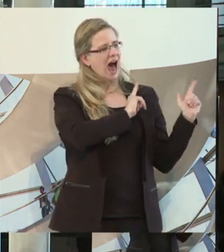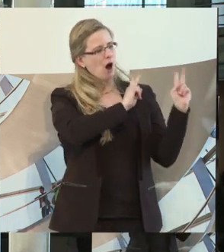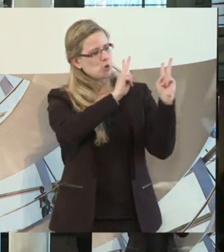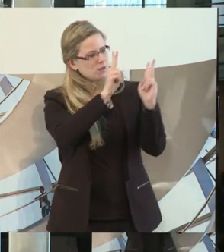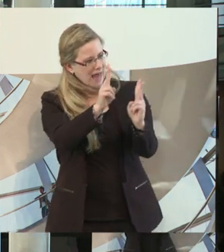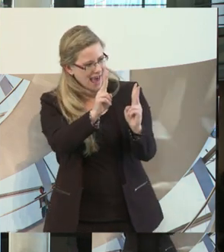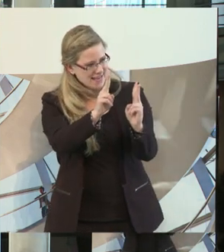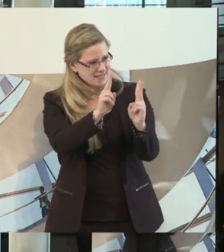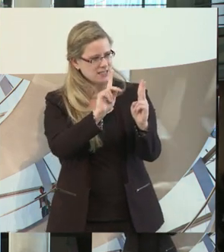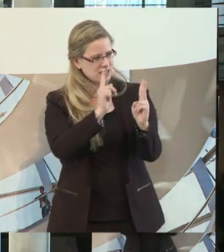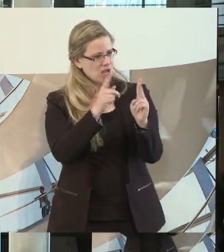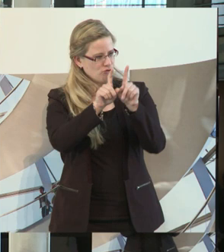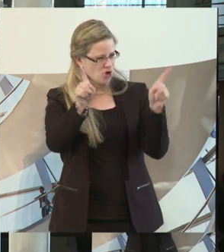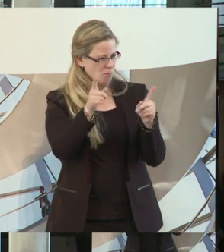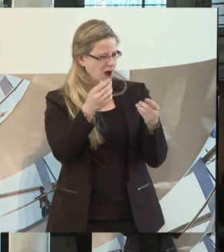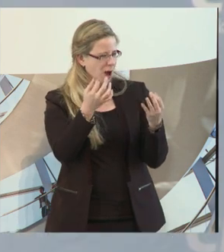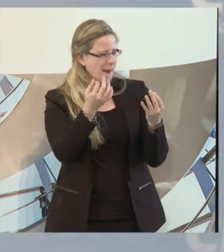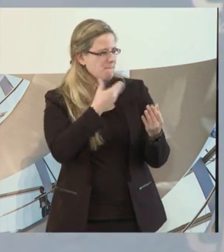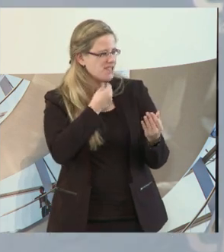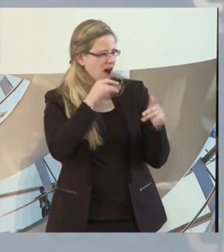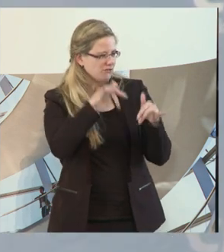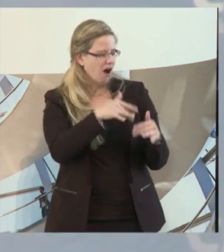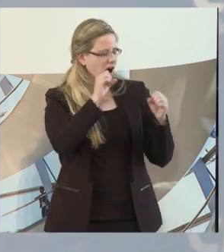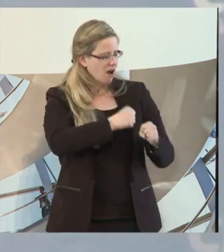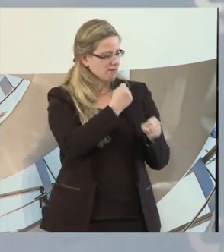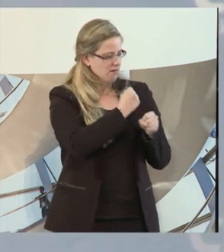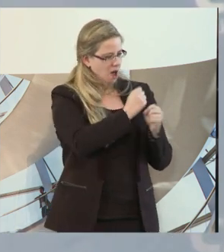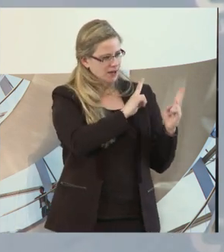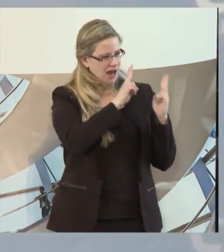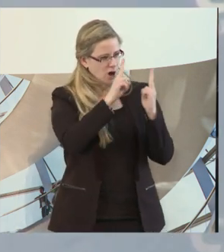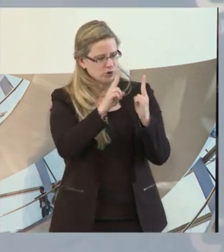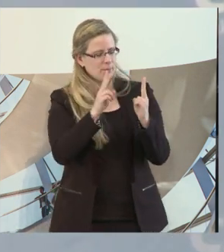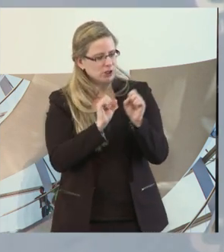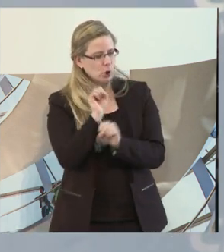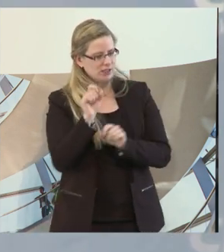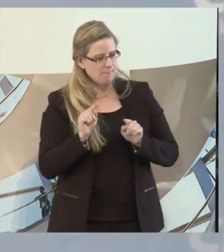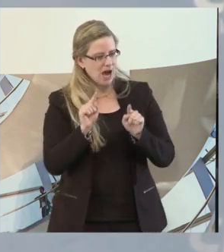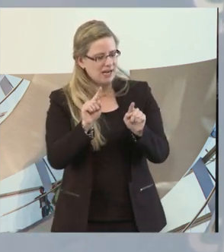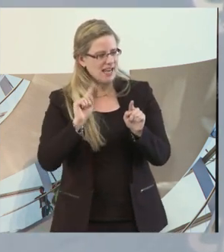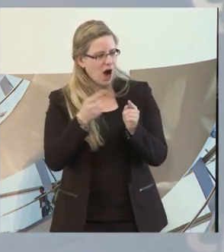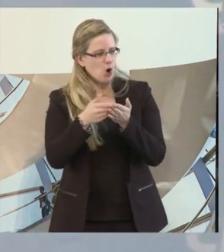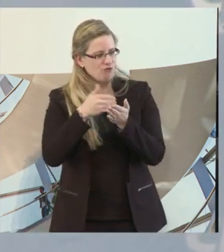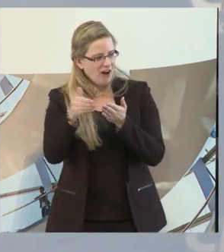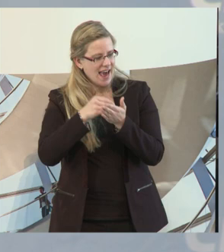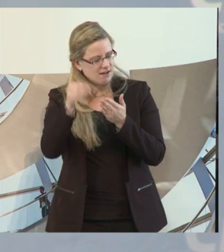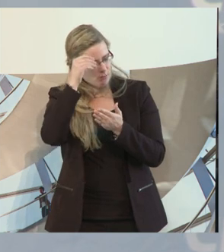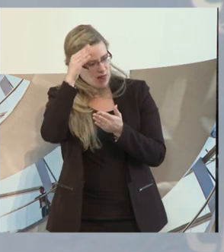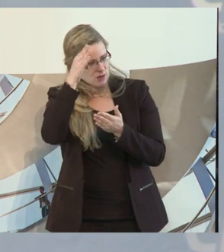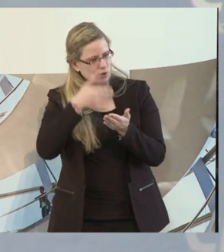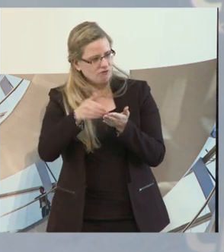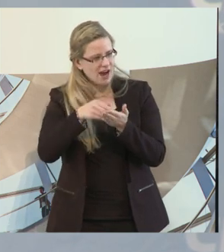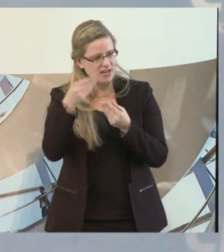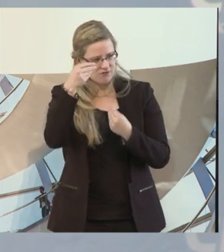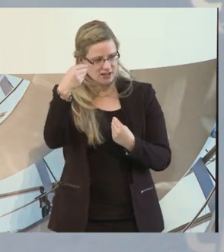später noch mehr darüber zu hören. Vielen Dank, dass Sie da sind. Meine nächsten Gäste sind im Doppelpack gekommen sozusagen.